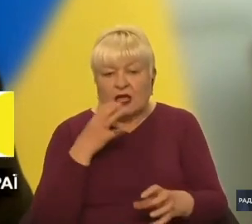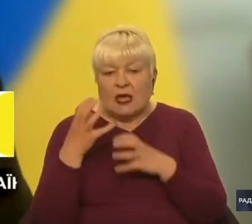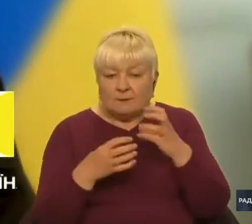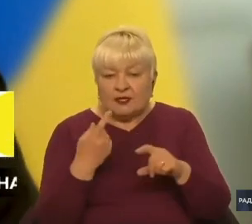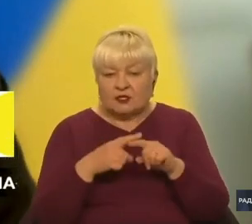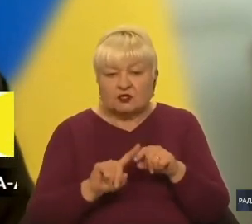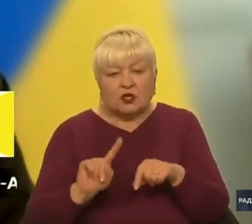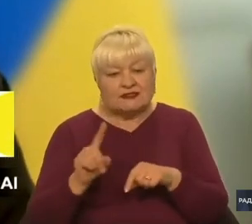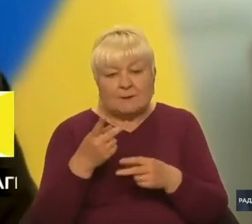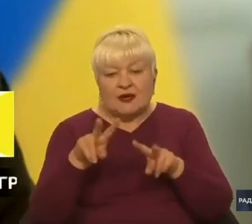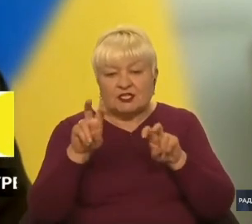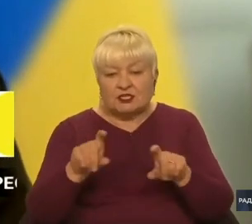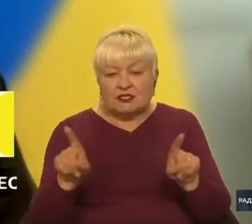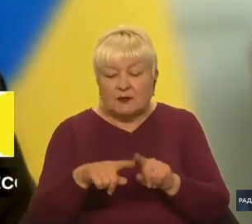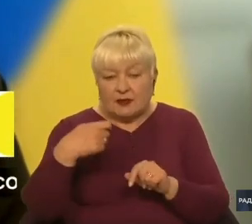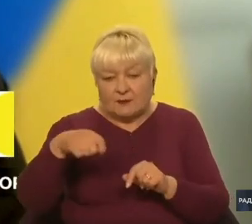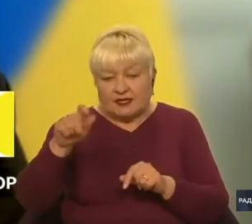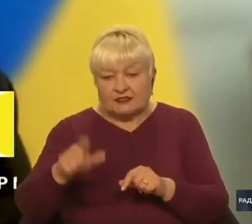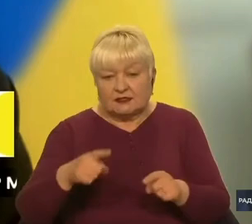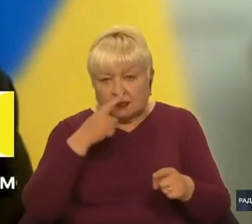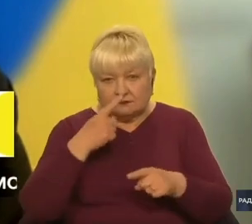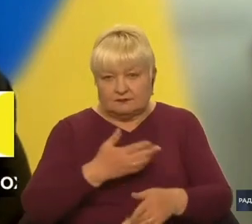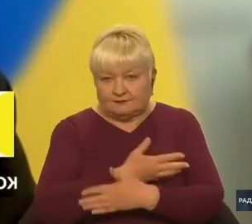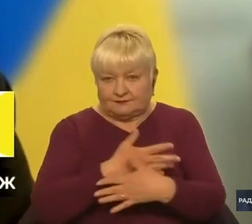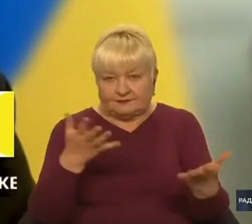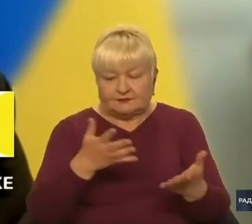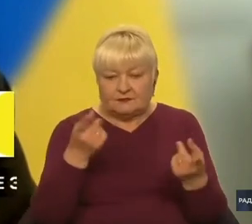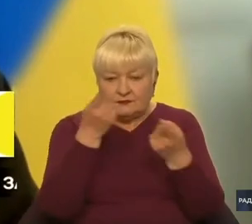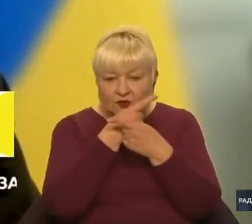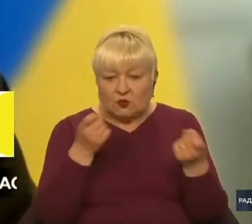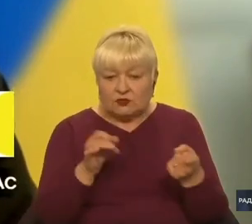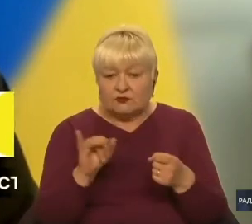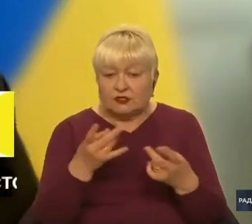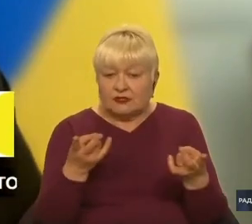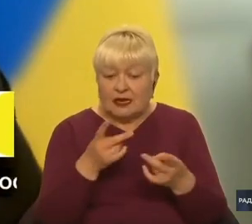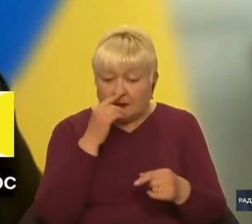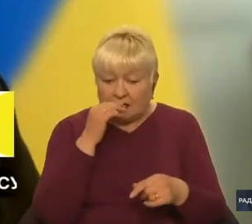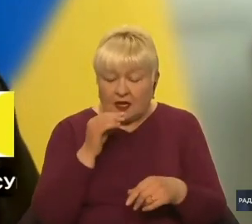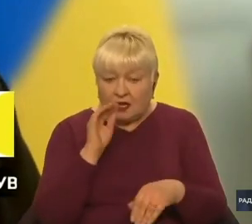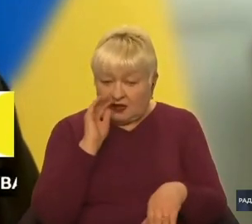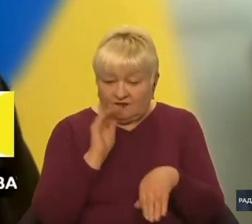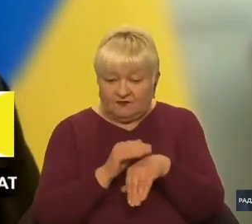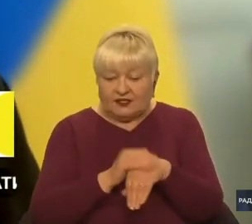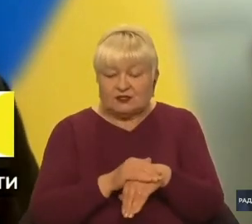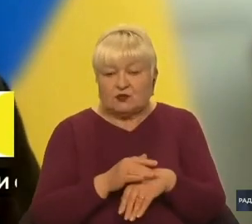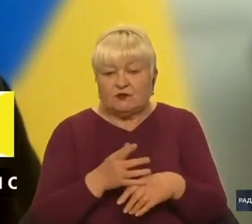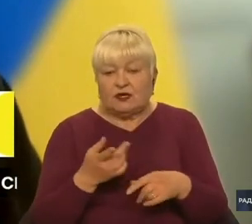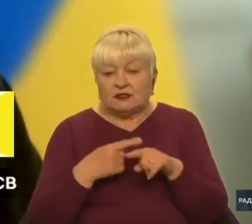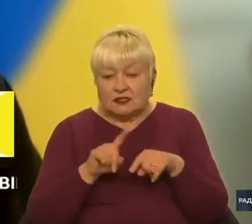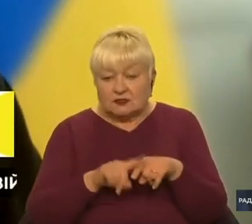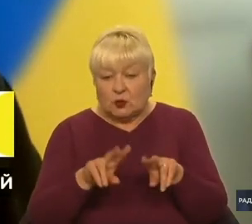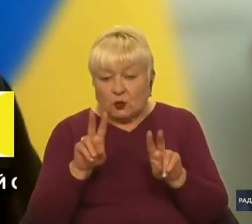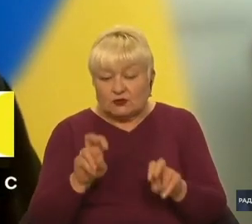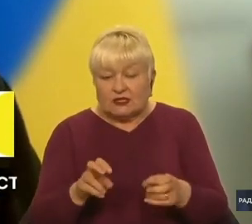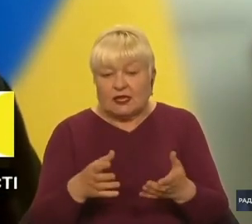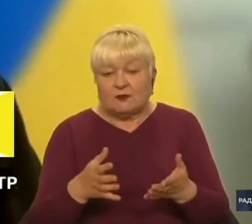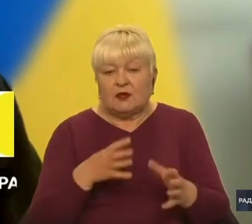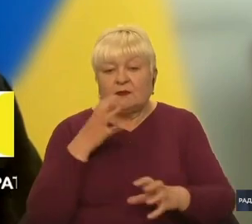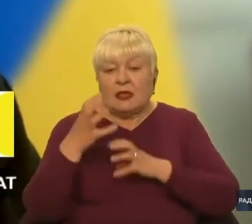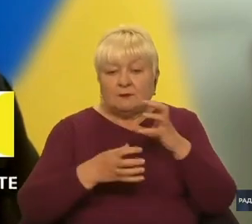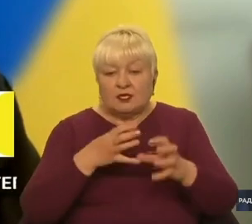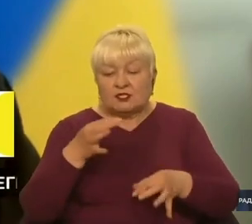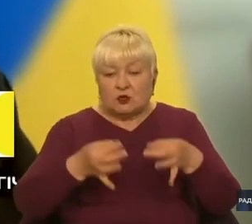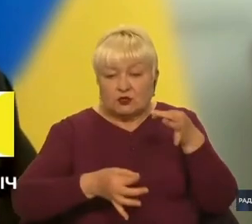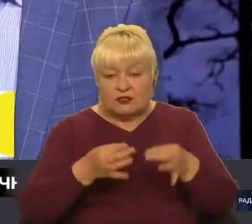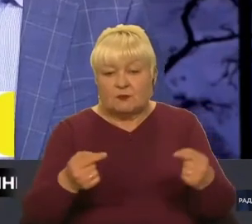яку президент публічно озвучив і на якій треба буде фіксувати увагу наших партнерів. Міжнародний трибунал з конкретними повноваженими,